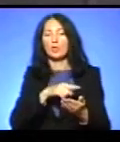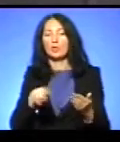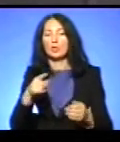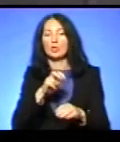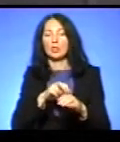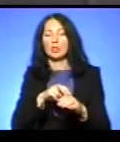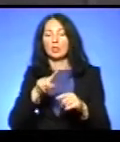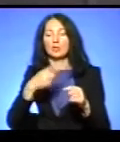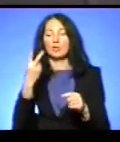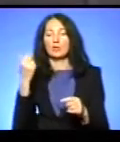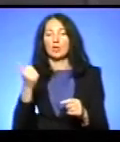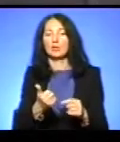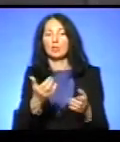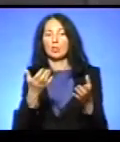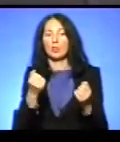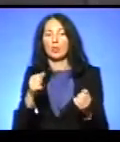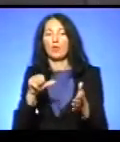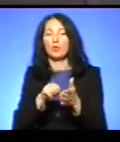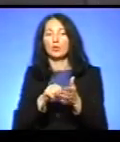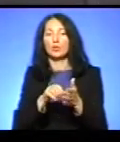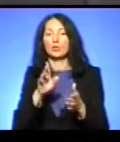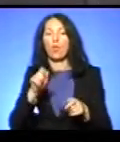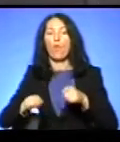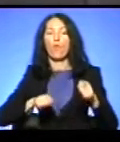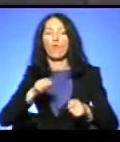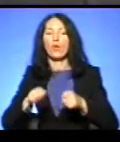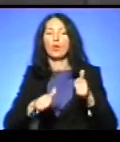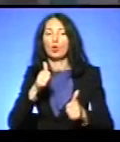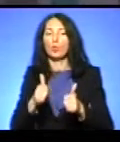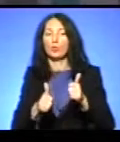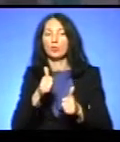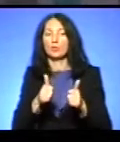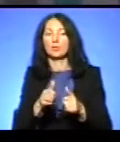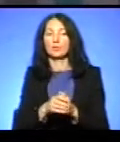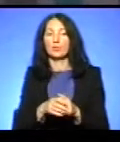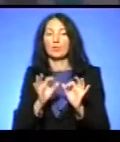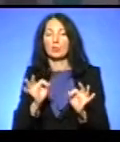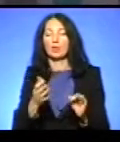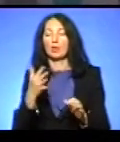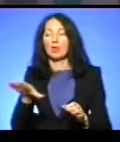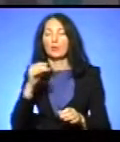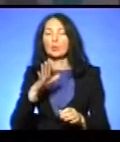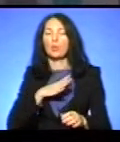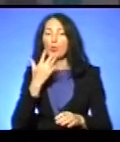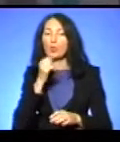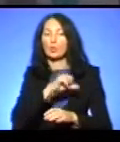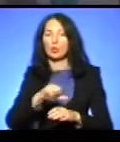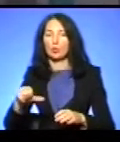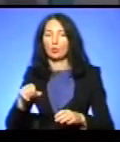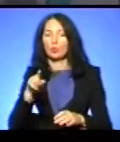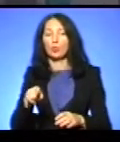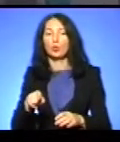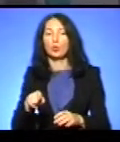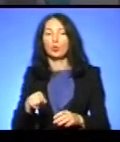два тижні він приймав участь у велопробізі. Справді? Так. Але все відбувалося за кордоном? Так. Тут